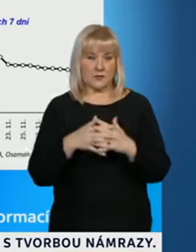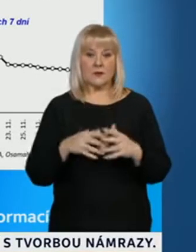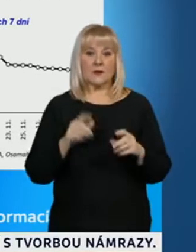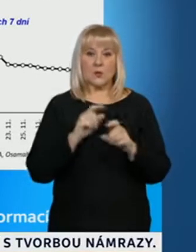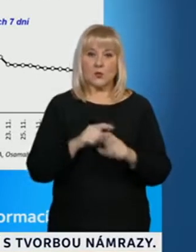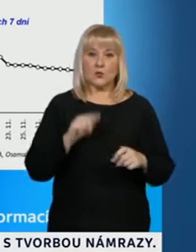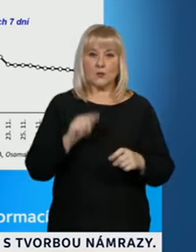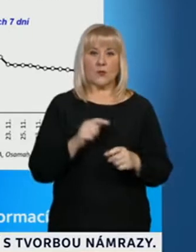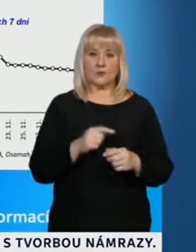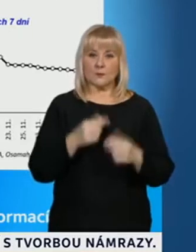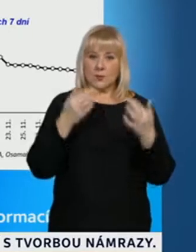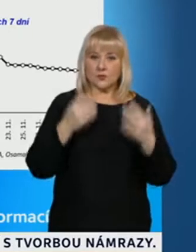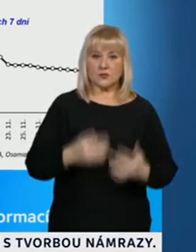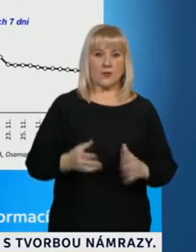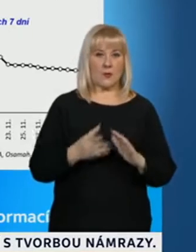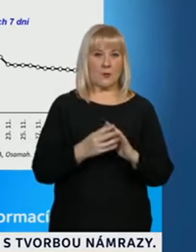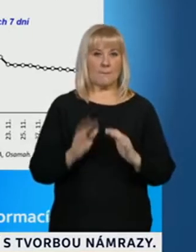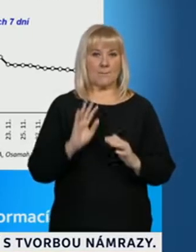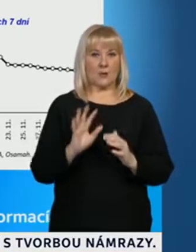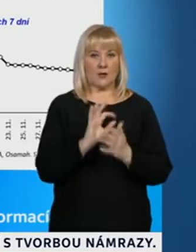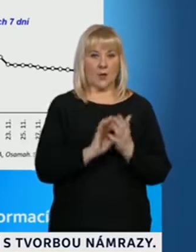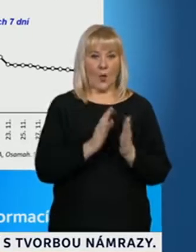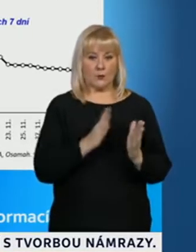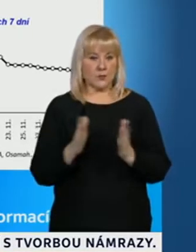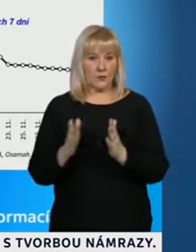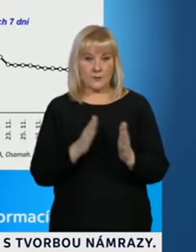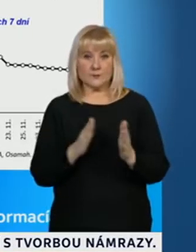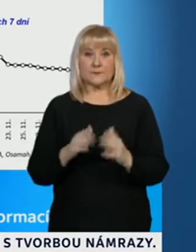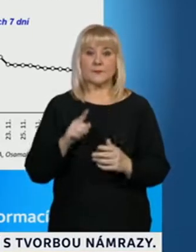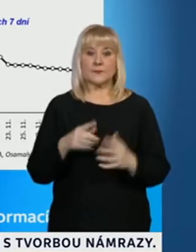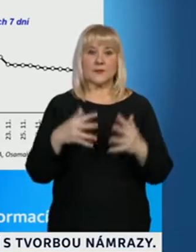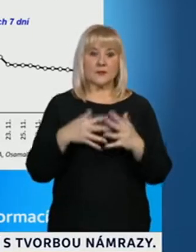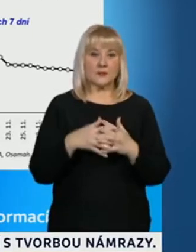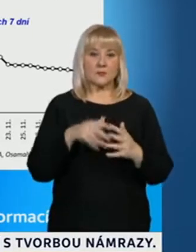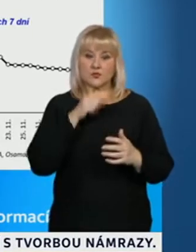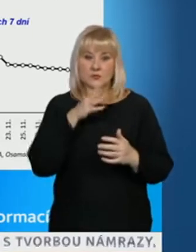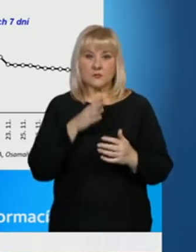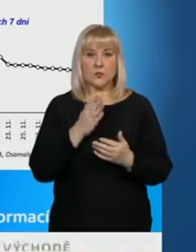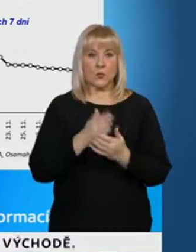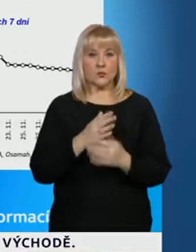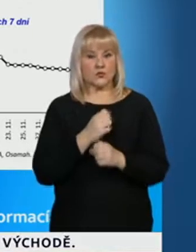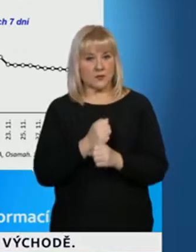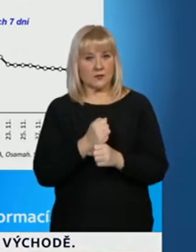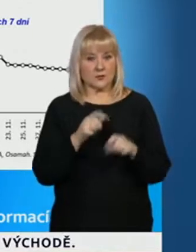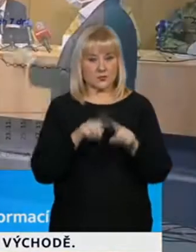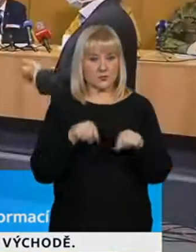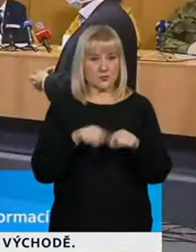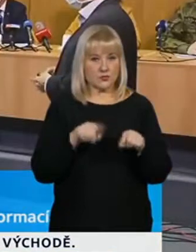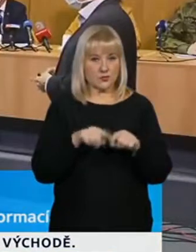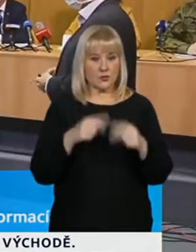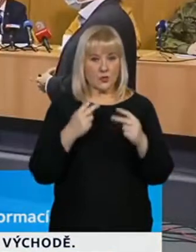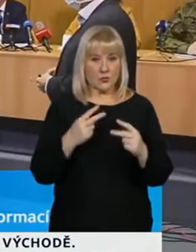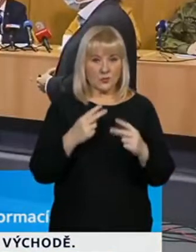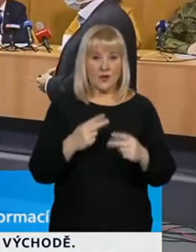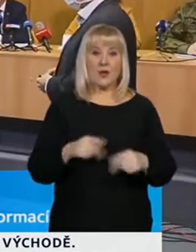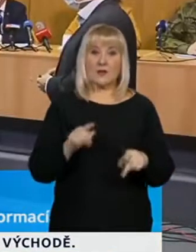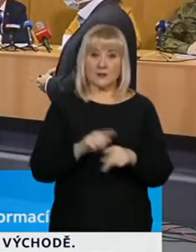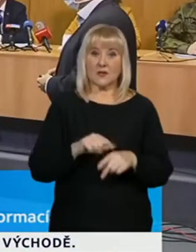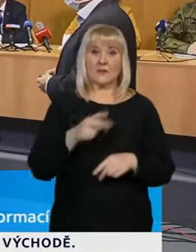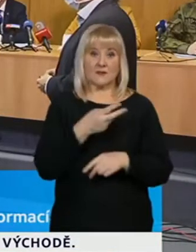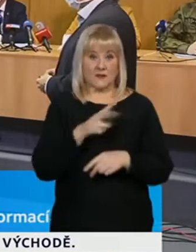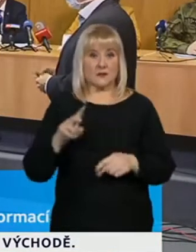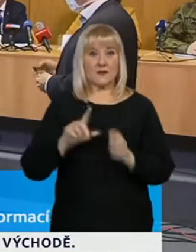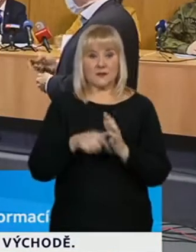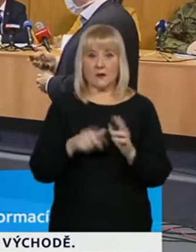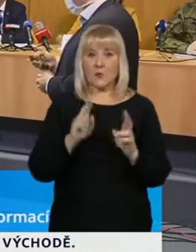posuvných časových oken. A to reproduční číslo začalo oscilovat kolem nějaké hodnoty a může se v některých krajích blížit i k